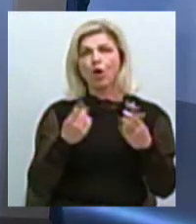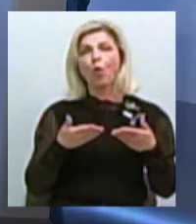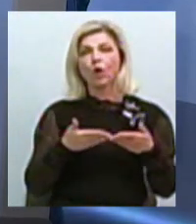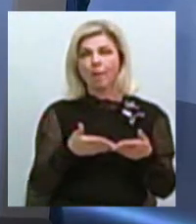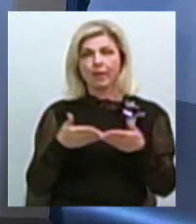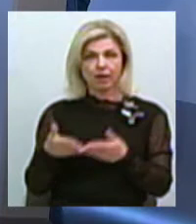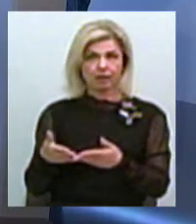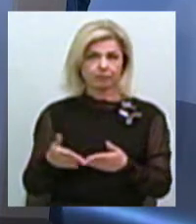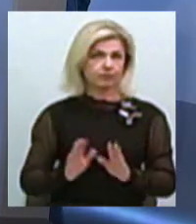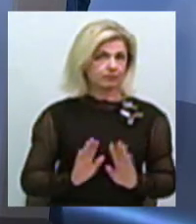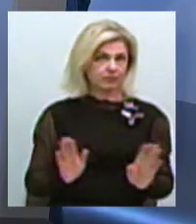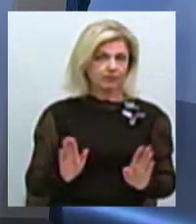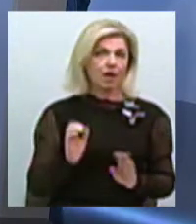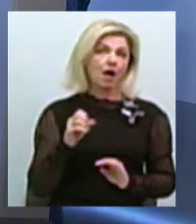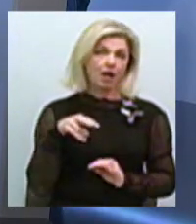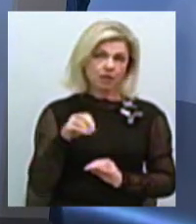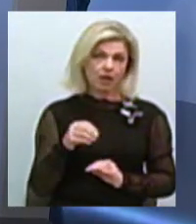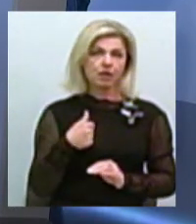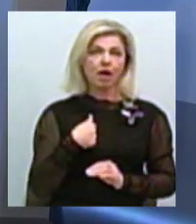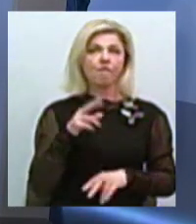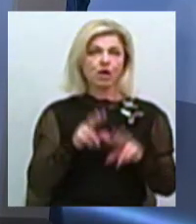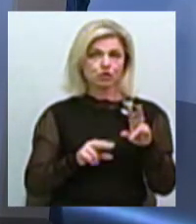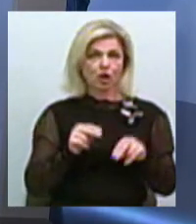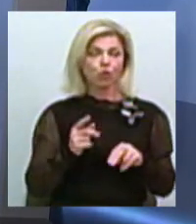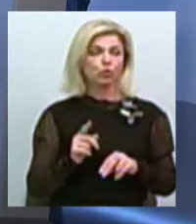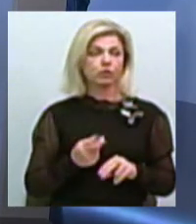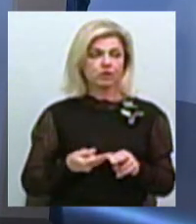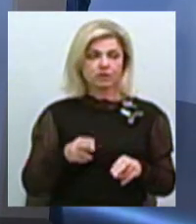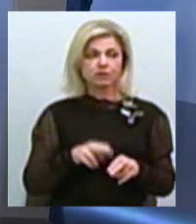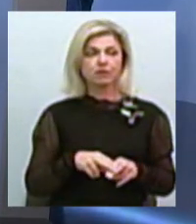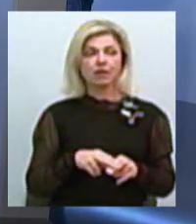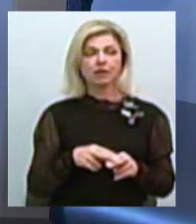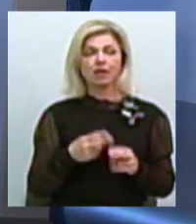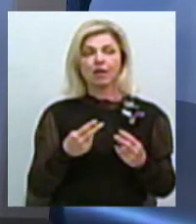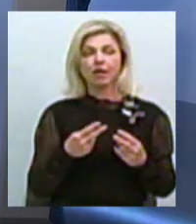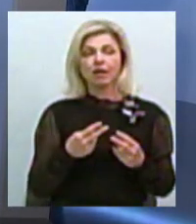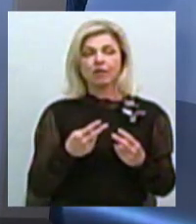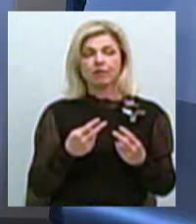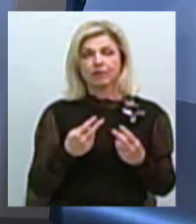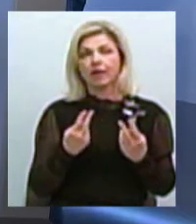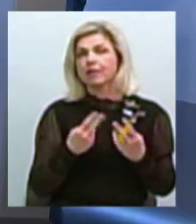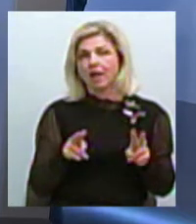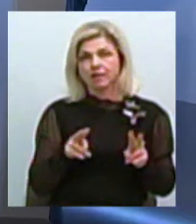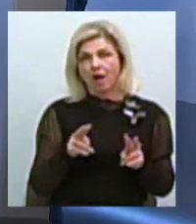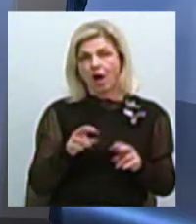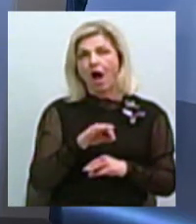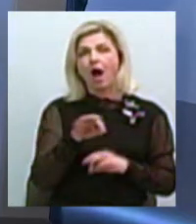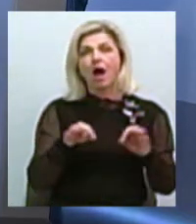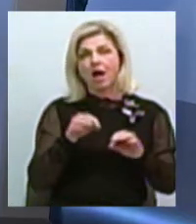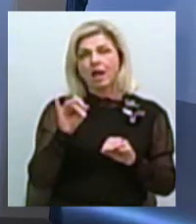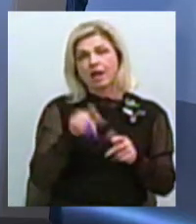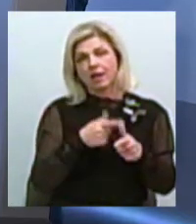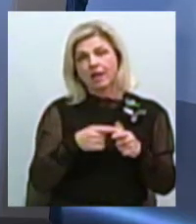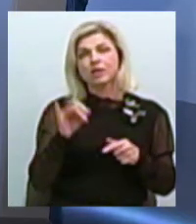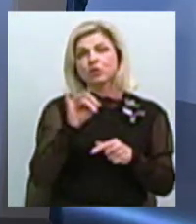Але, я вважаю, не потрібні для цього археологічні чи історичні